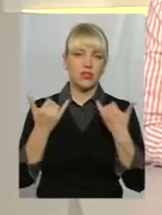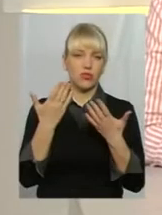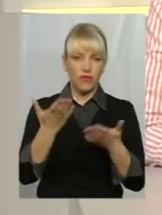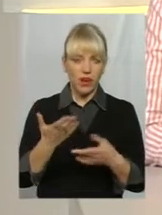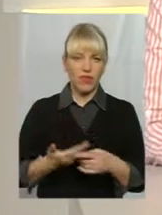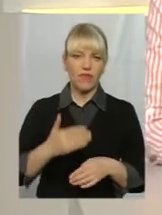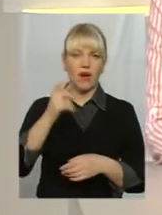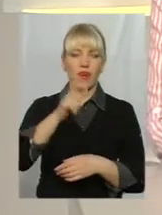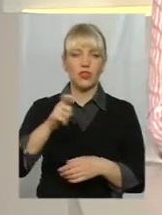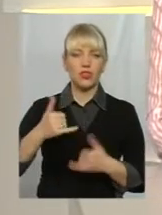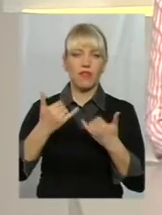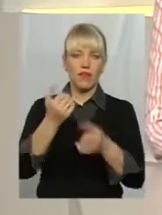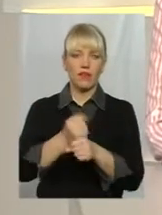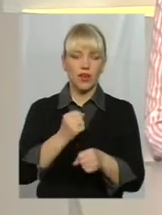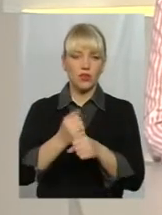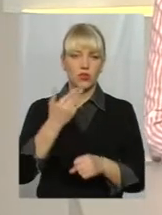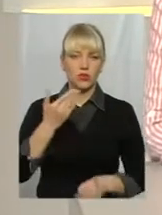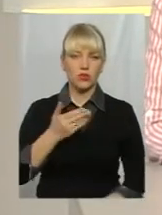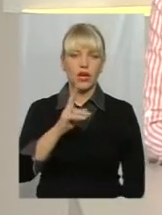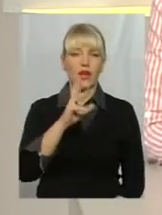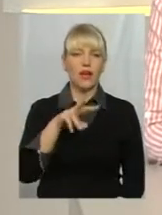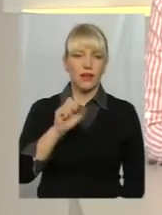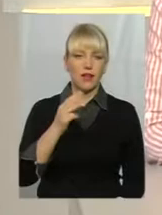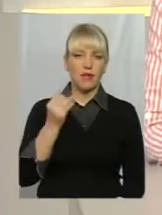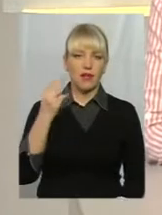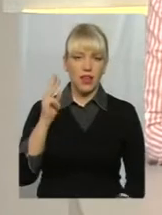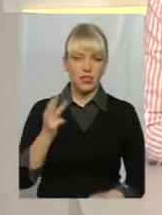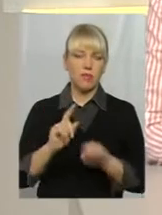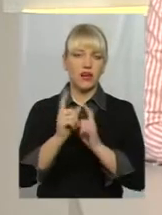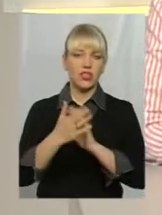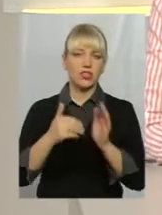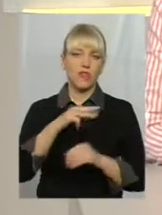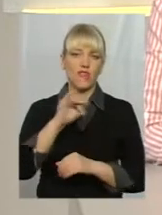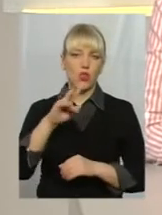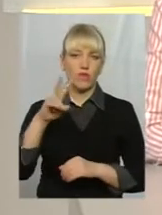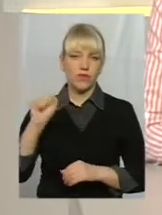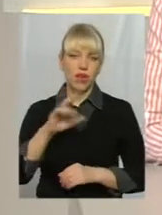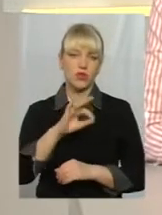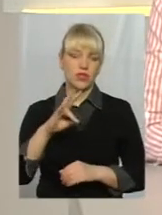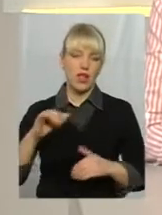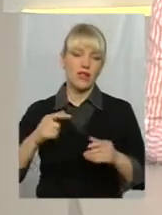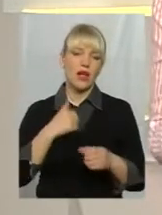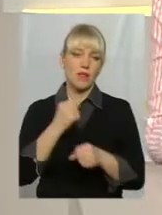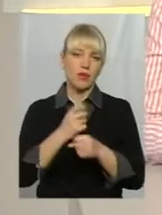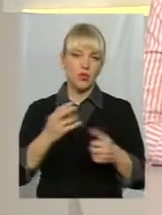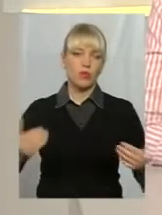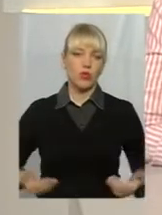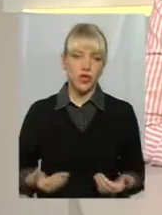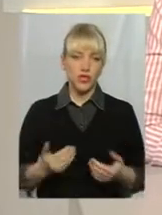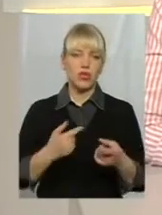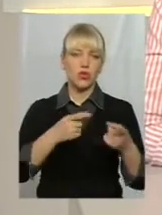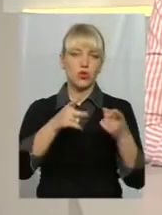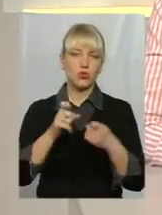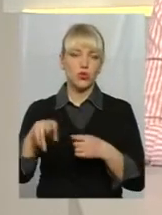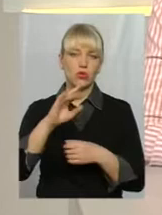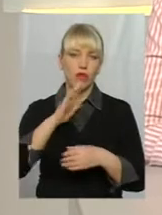у студії для вас працюють Олена Кеміняш, на мову жестів перекладає Оксана Фіновська. Працюємо наживо, долучайтеся до розмови, дописуйте коментарі